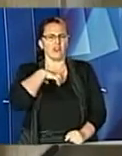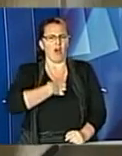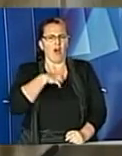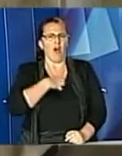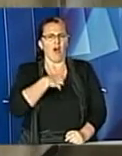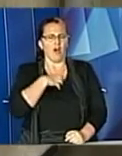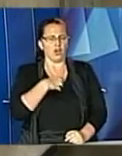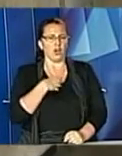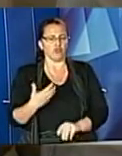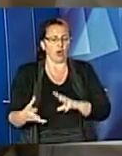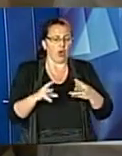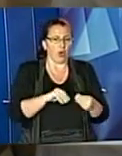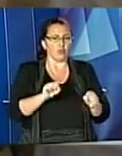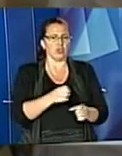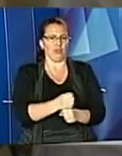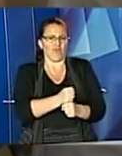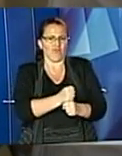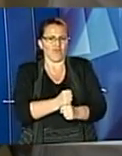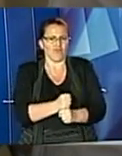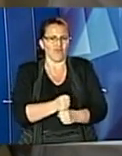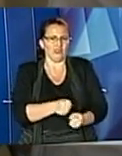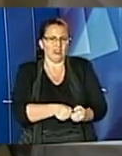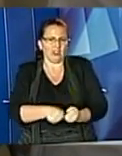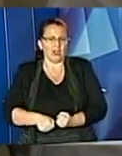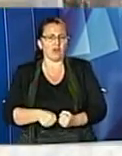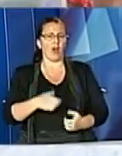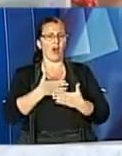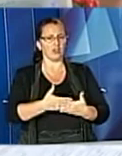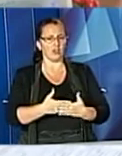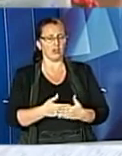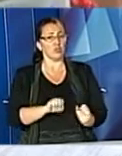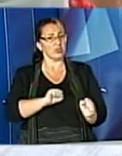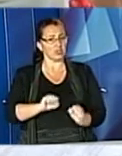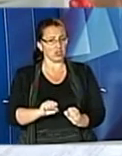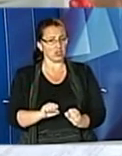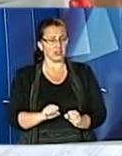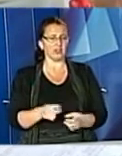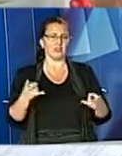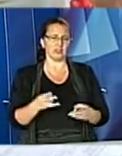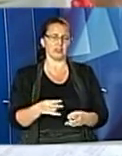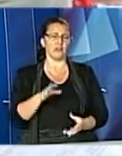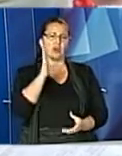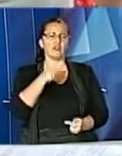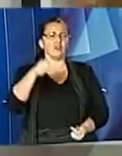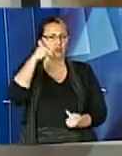можуть провести до затримки дихання. Щоб уберегтися від недуги, медики радять вчасно робити щеплення.